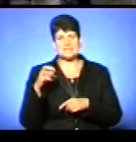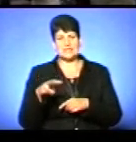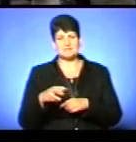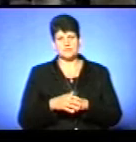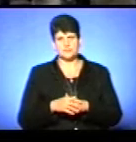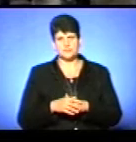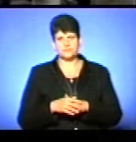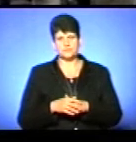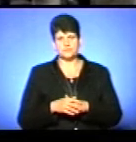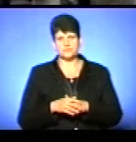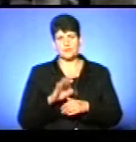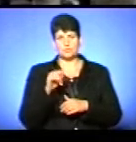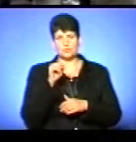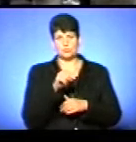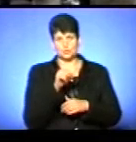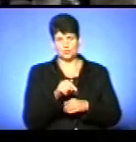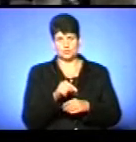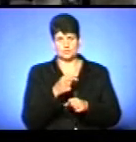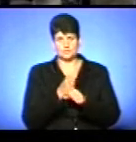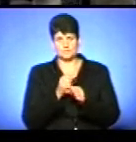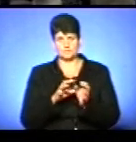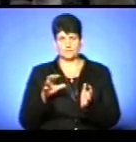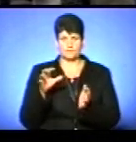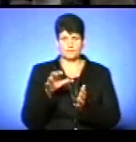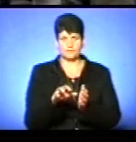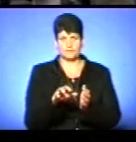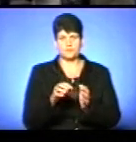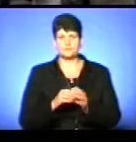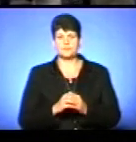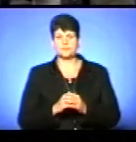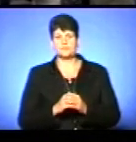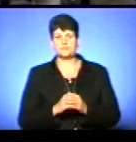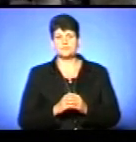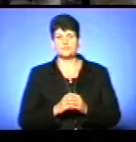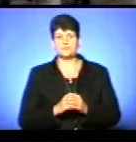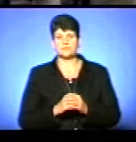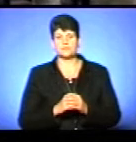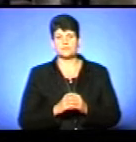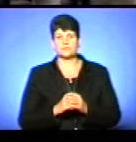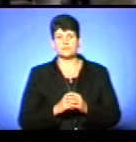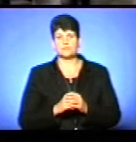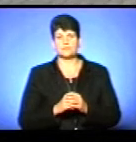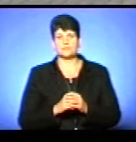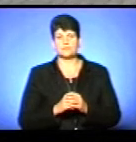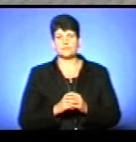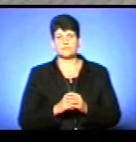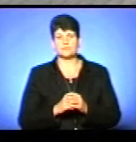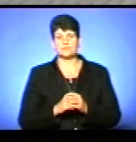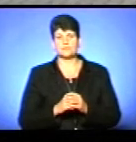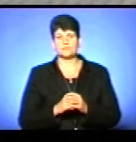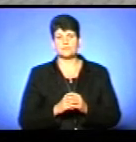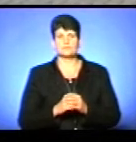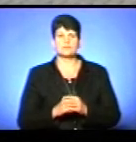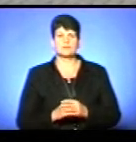Ось і мене тут монтується на бруківку». Світлана